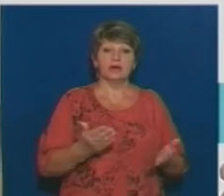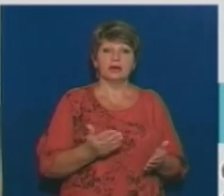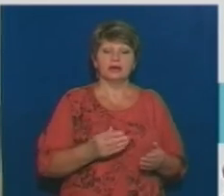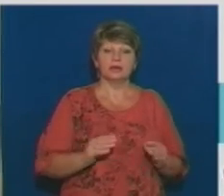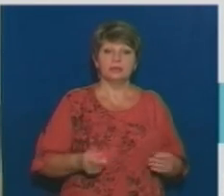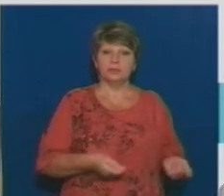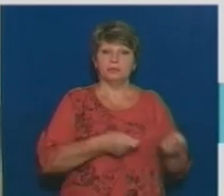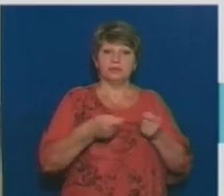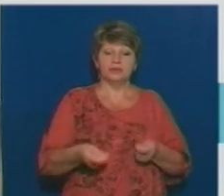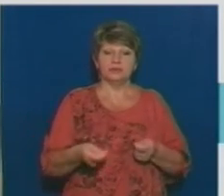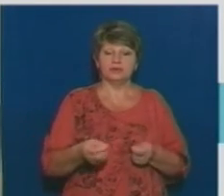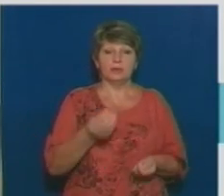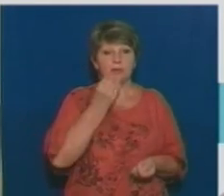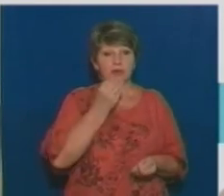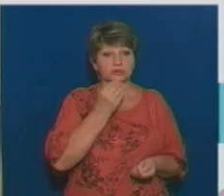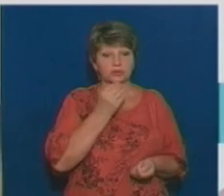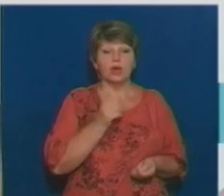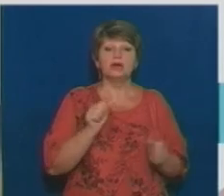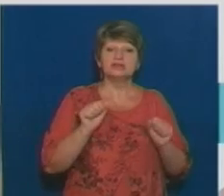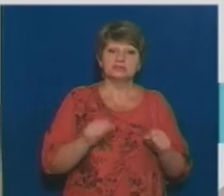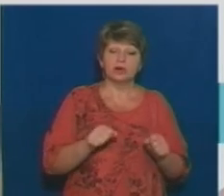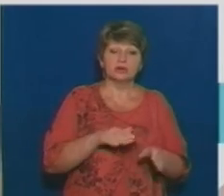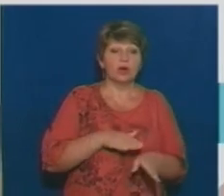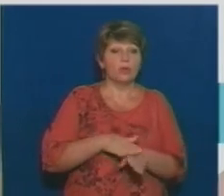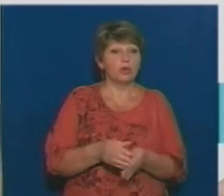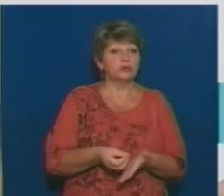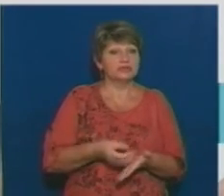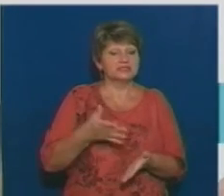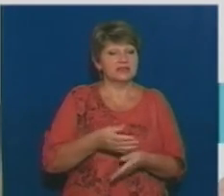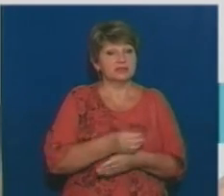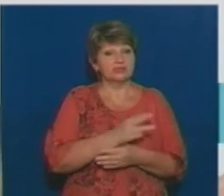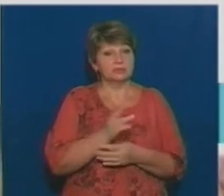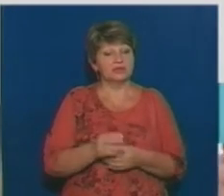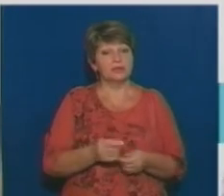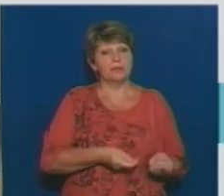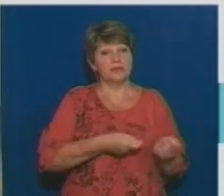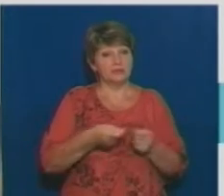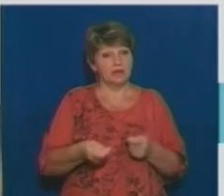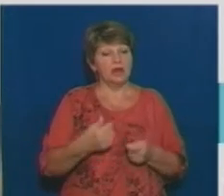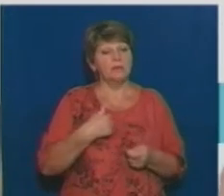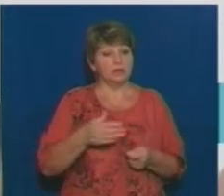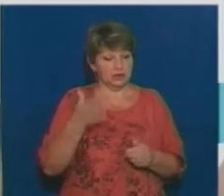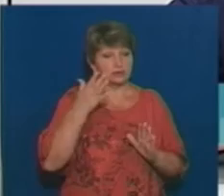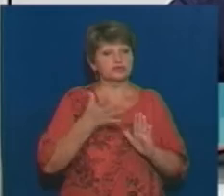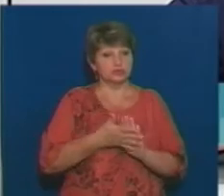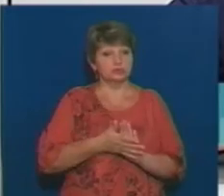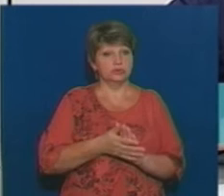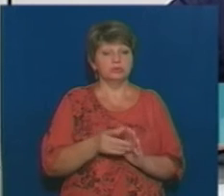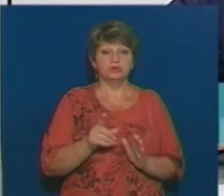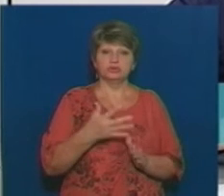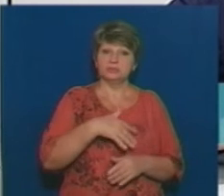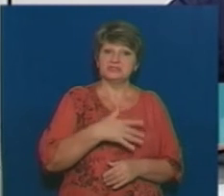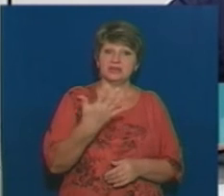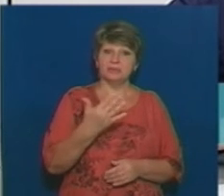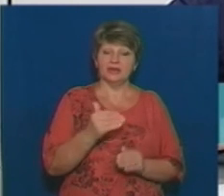Україні, в принципі, десятки. І вона змогла повноцінно забезпечувати постачання. Бо ми всі розуміємо, що маємо 55